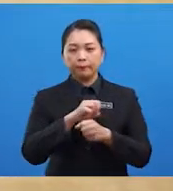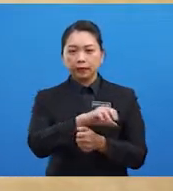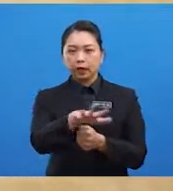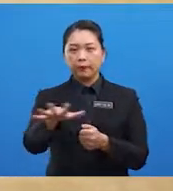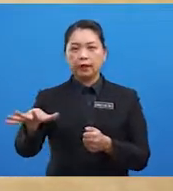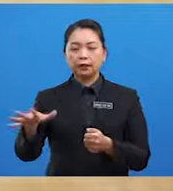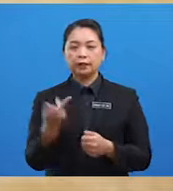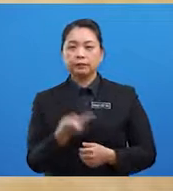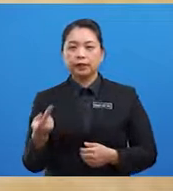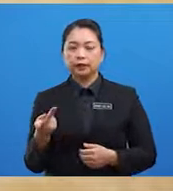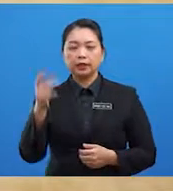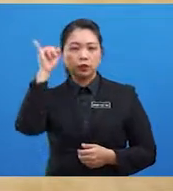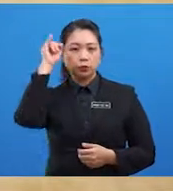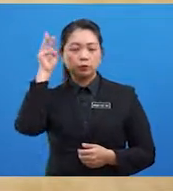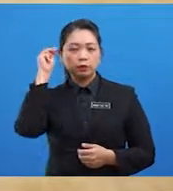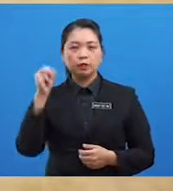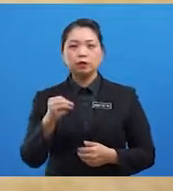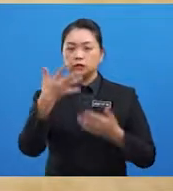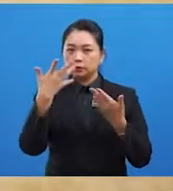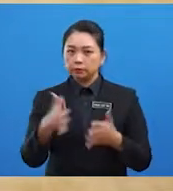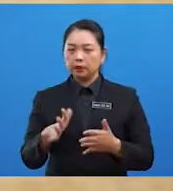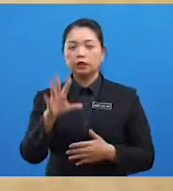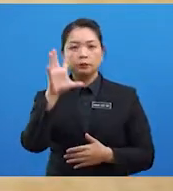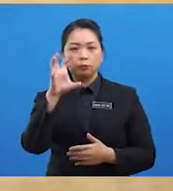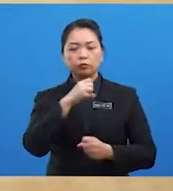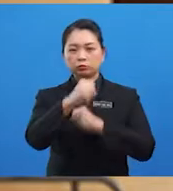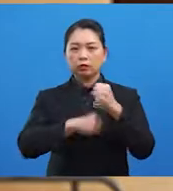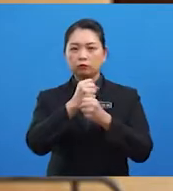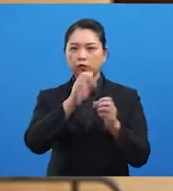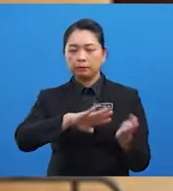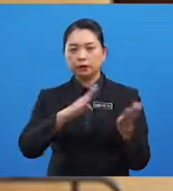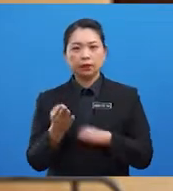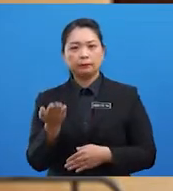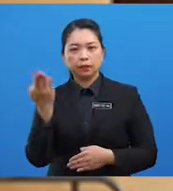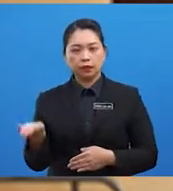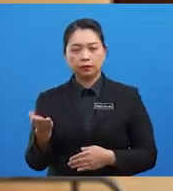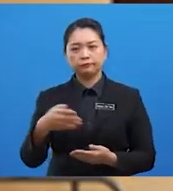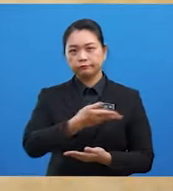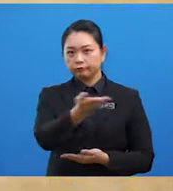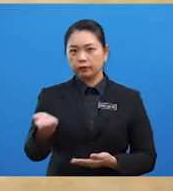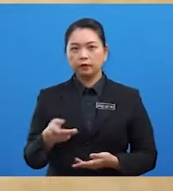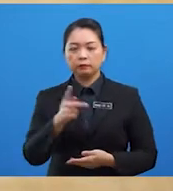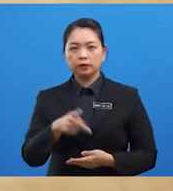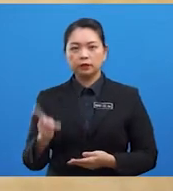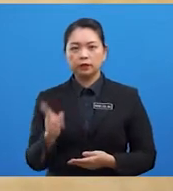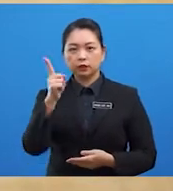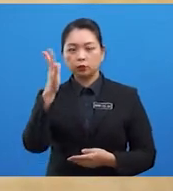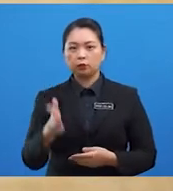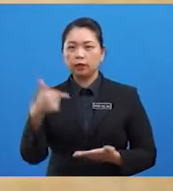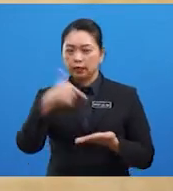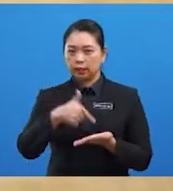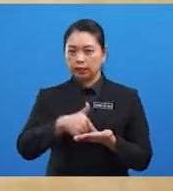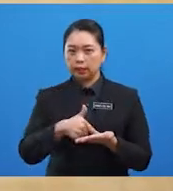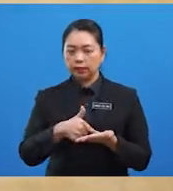Ibn Majid selepas 50 tahun kematian beliau dan pelajar-pelajar cikgu sekalian seorang lagi